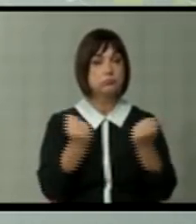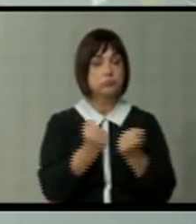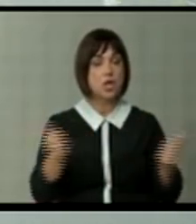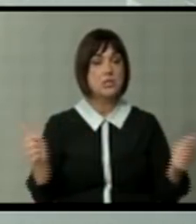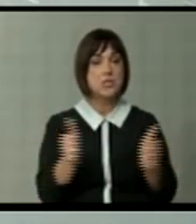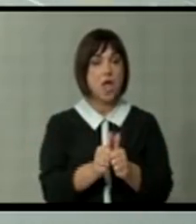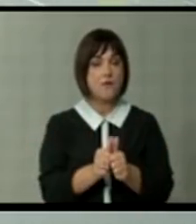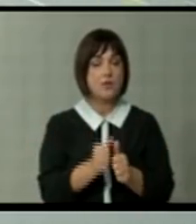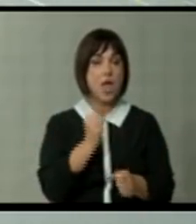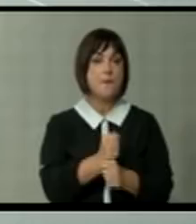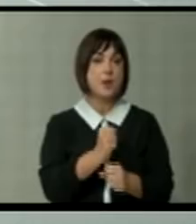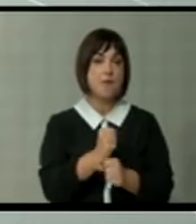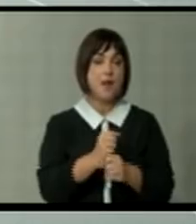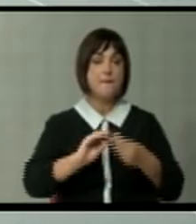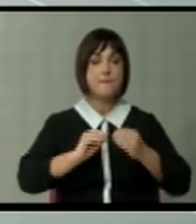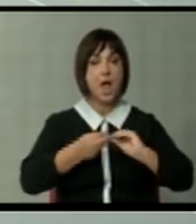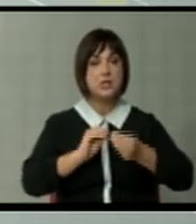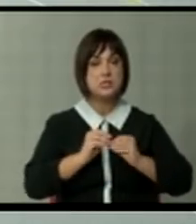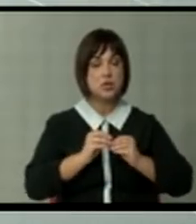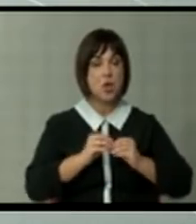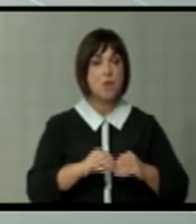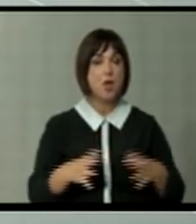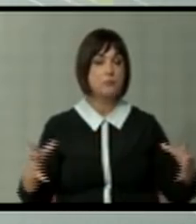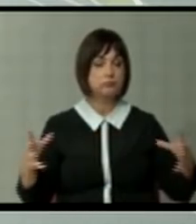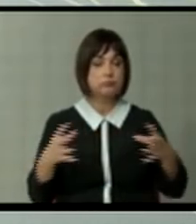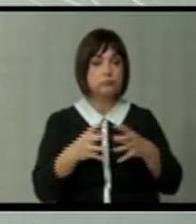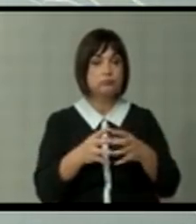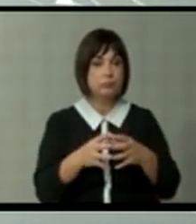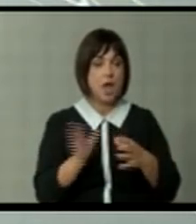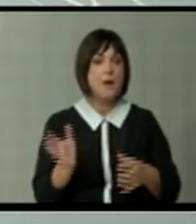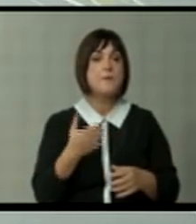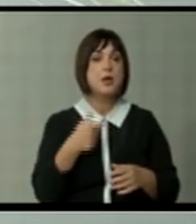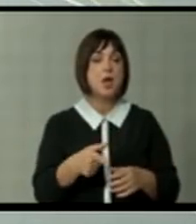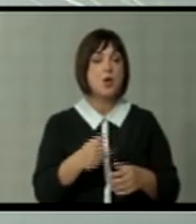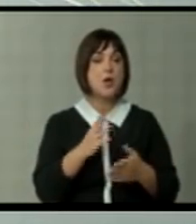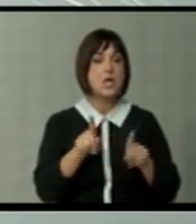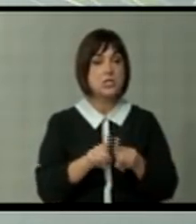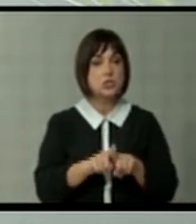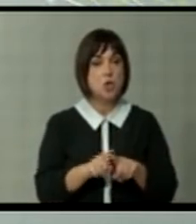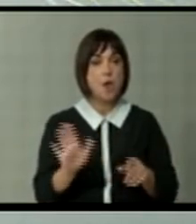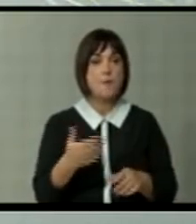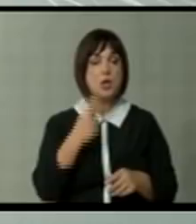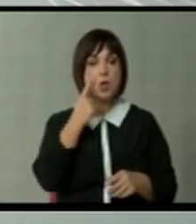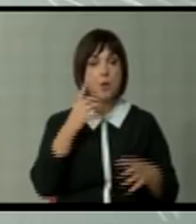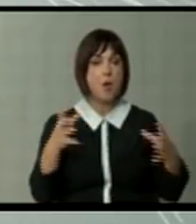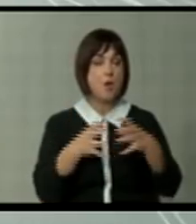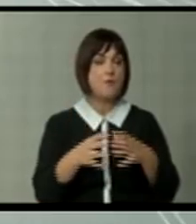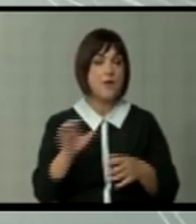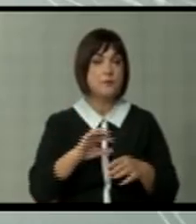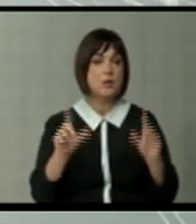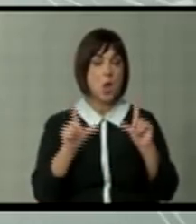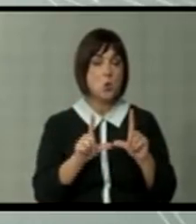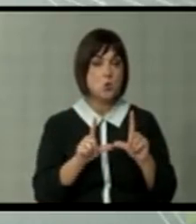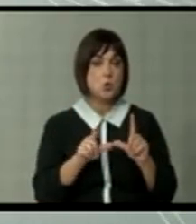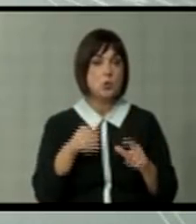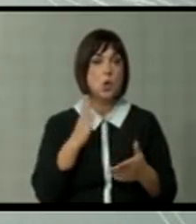заеднички, да создадеме пазар и да се обединиме пак како такви, исто така, пак ќе се обединиме во Европска Унија.